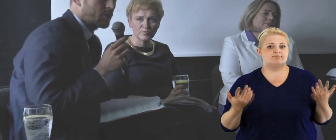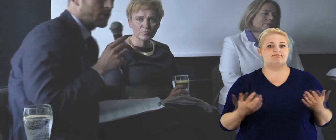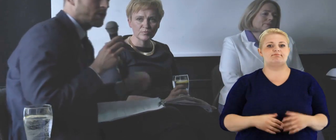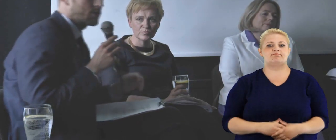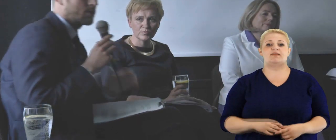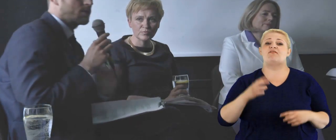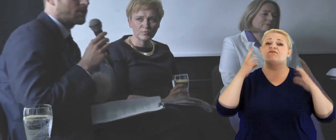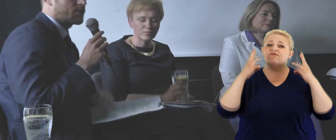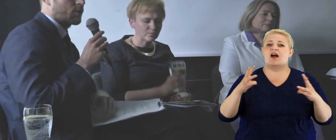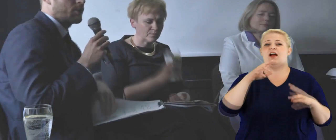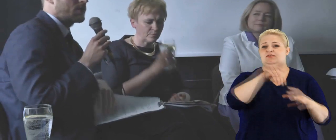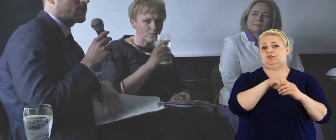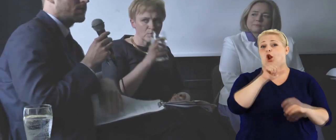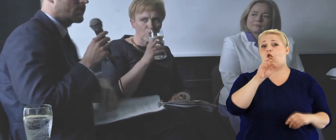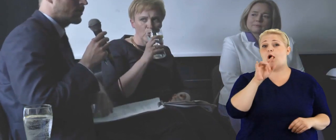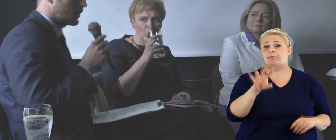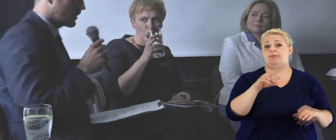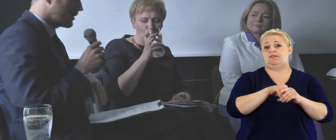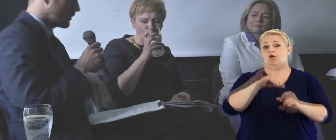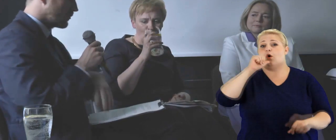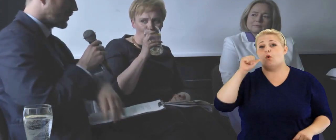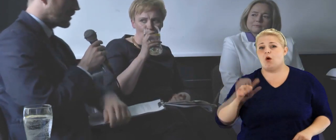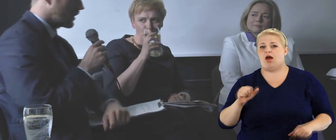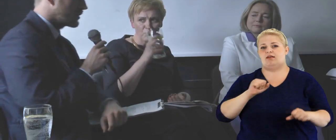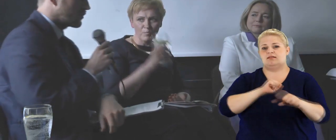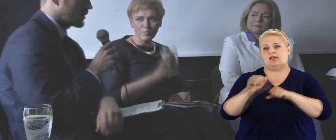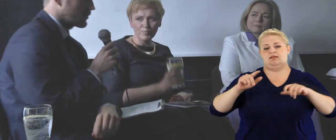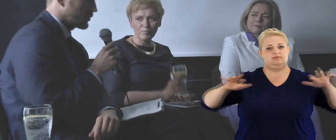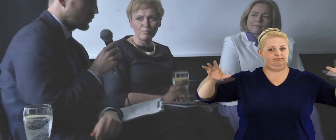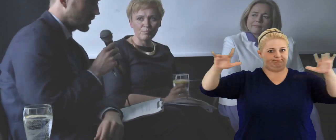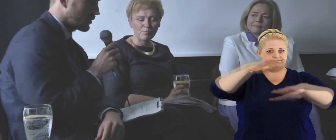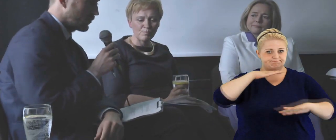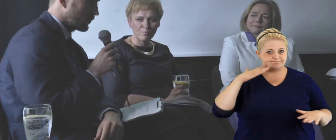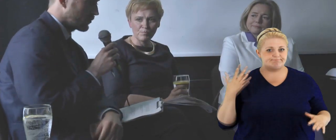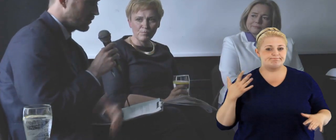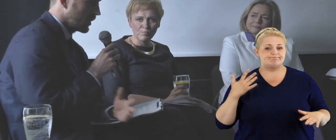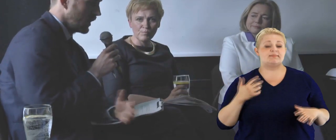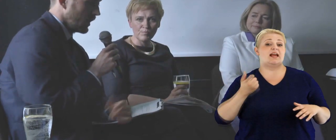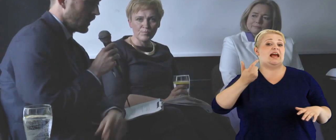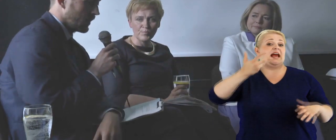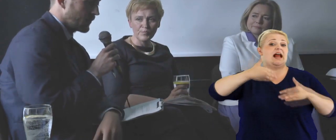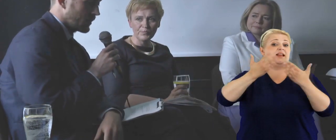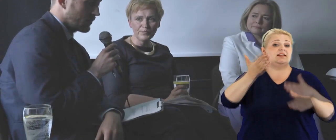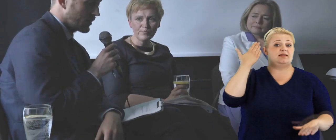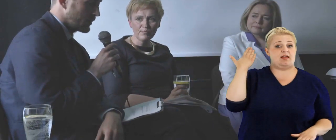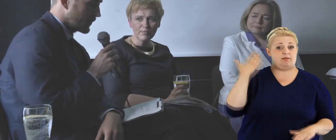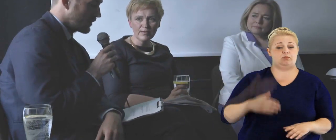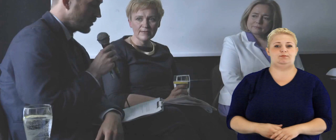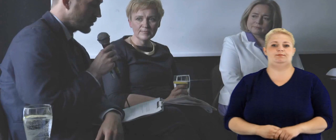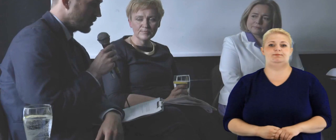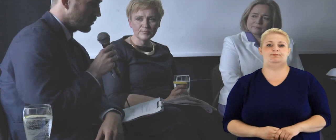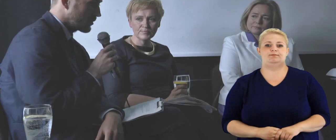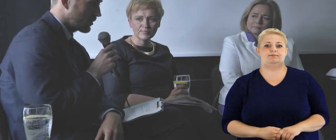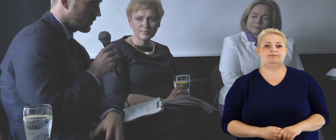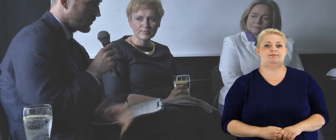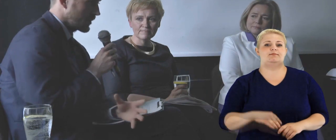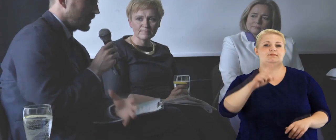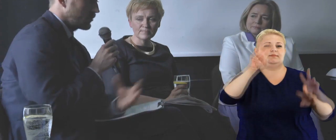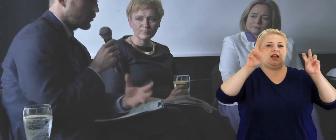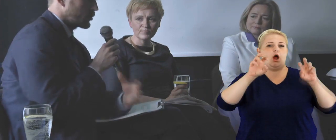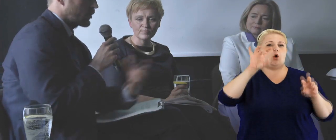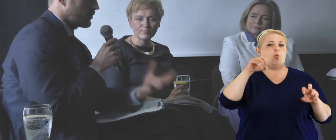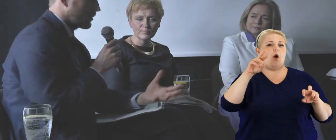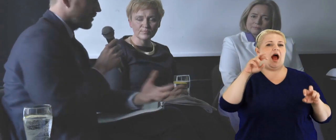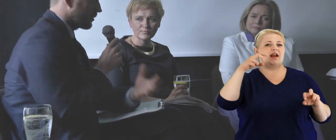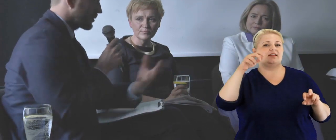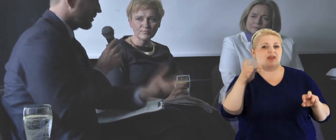w Unii Europejskiej jest wszechobecny. Też kilka dni temu w Guardianie ukazał się duży artykuł, w którym pani Róża Tun z kolei mówi, że